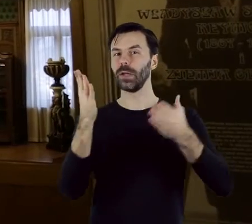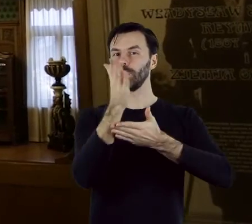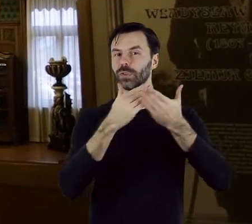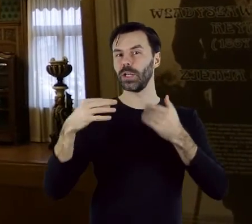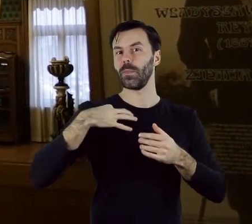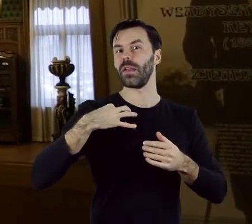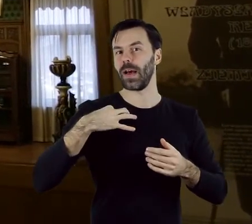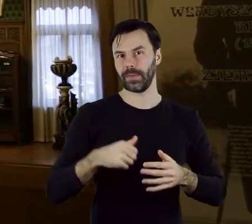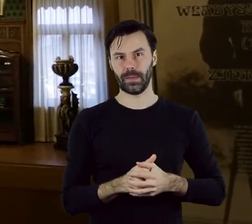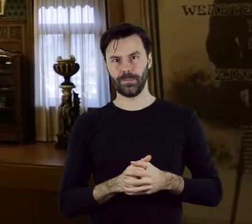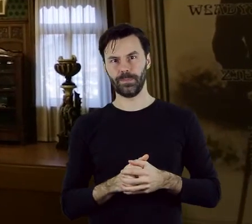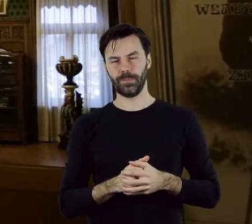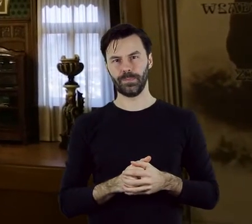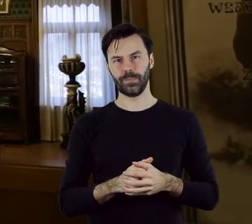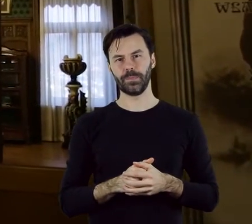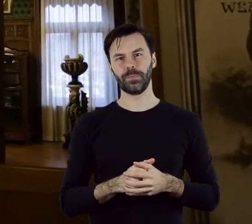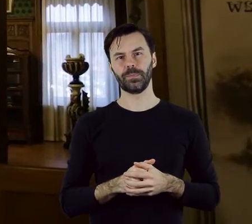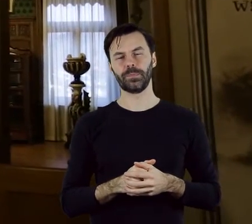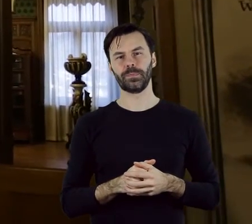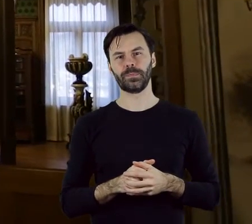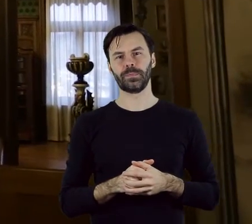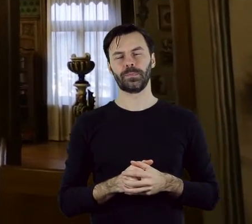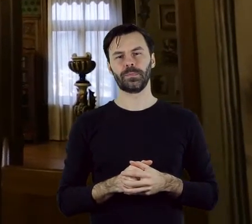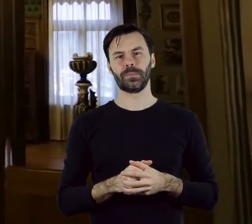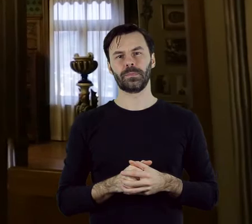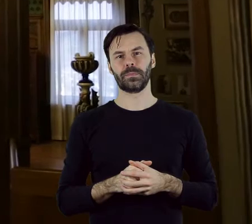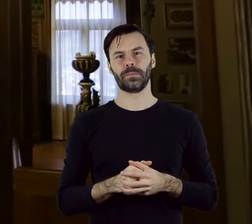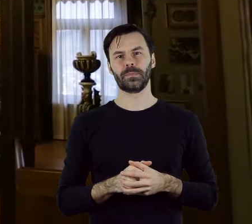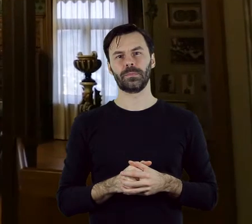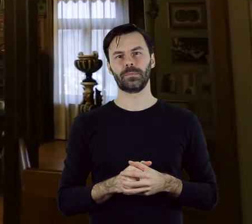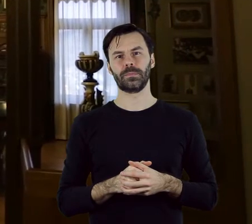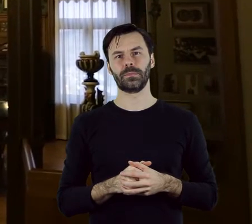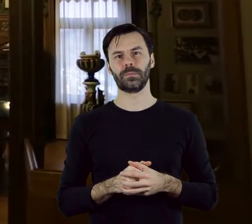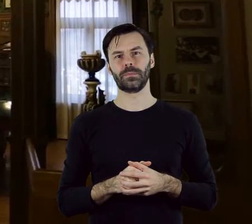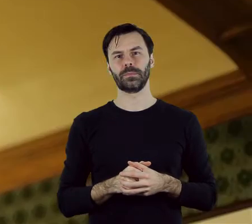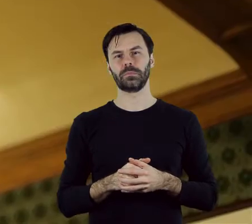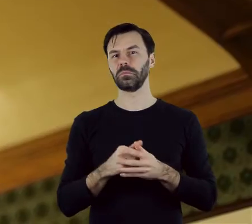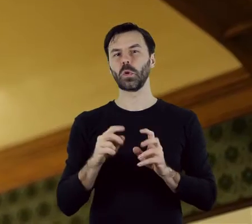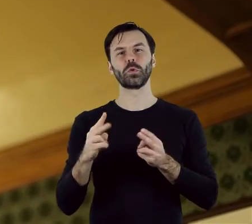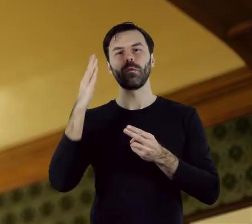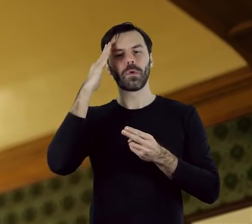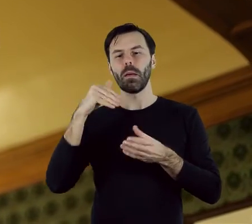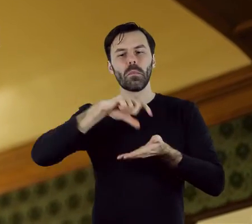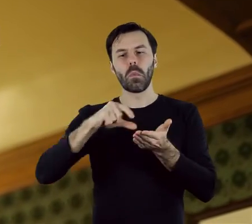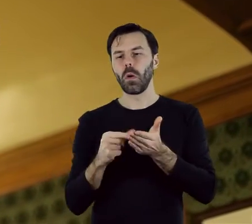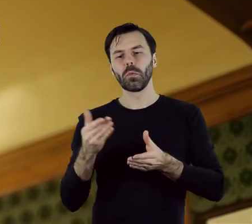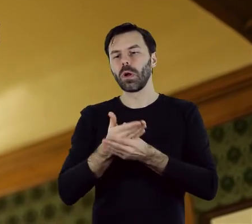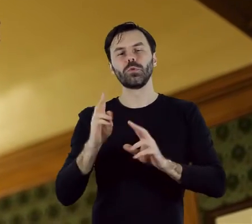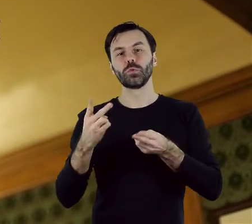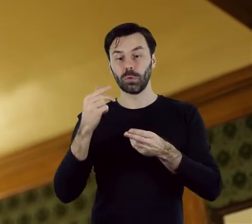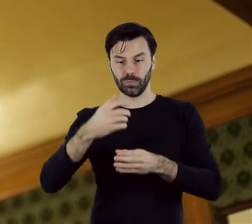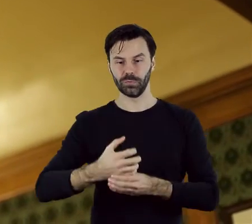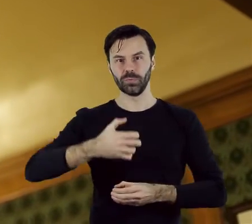pałacu, jednocześnie wprowadzając do jego prywatnych apartamentów. O przeznaczeniu tego pomieszczenia